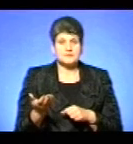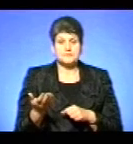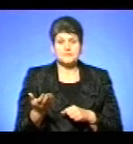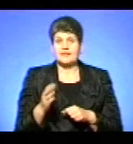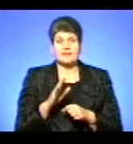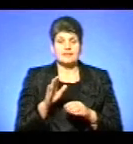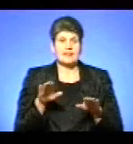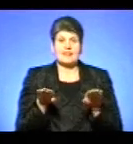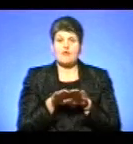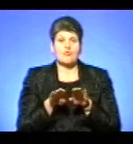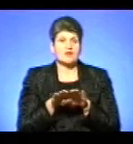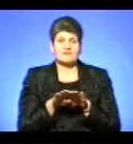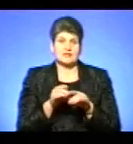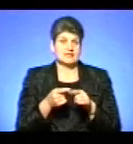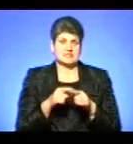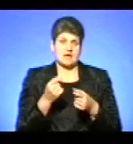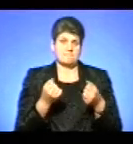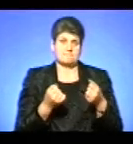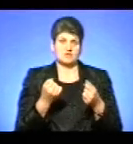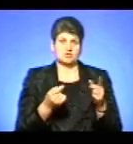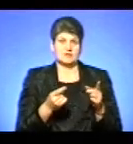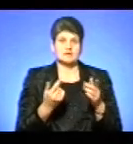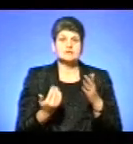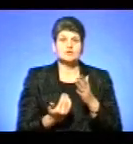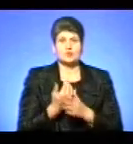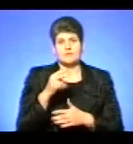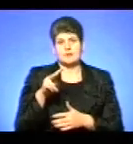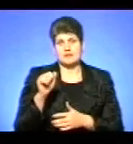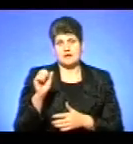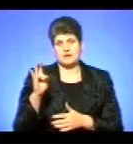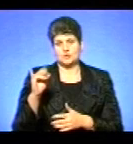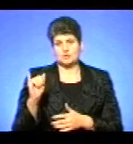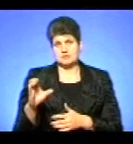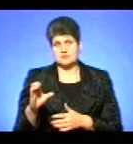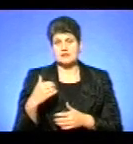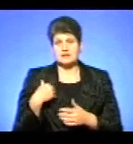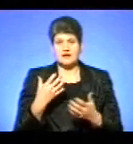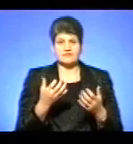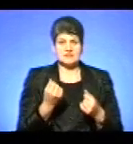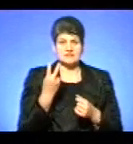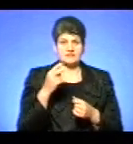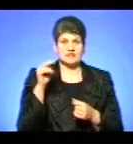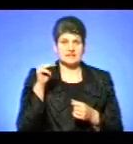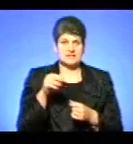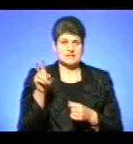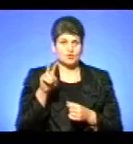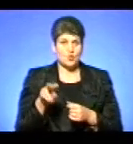не порівнянні ця машина навіть з новим Ланосом. Я її взяв, наприклад, за 2 тисячі доларів,